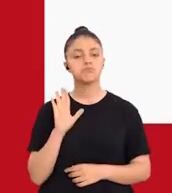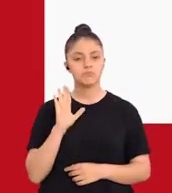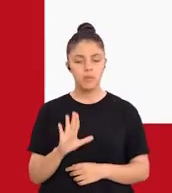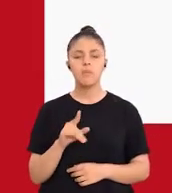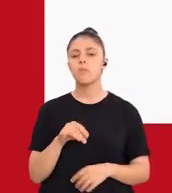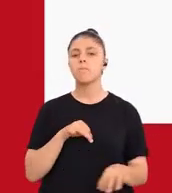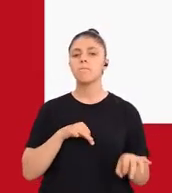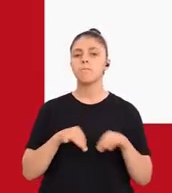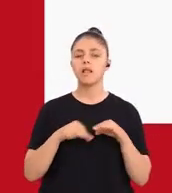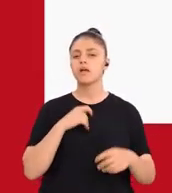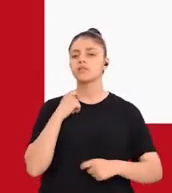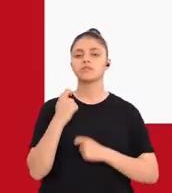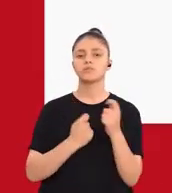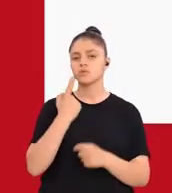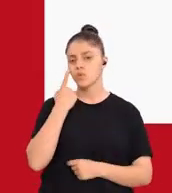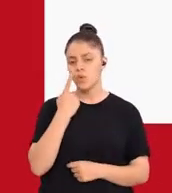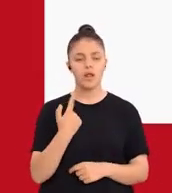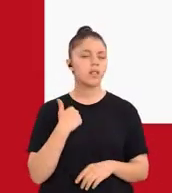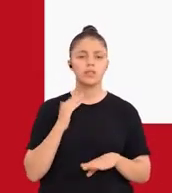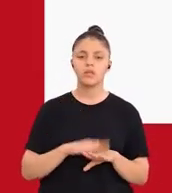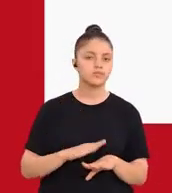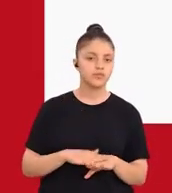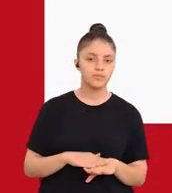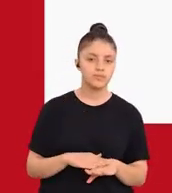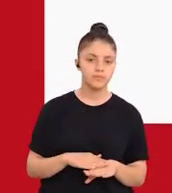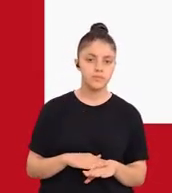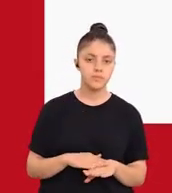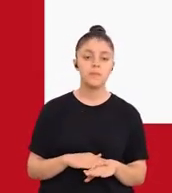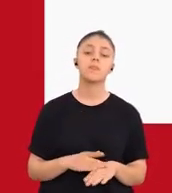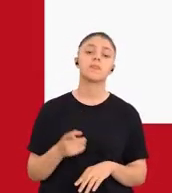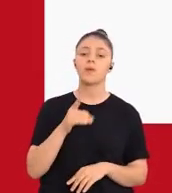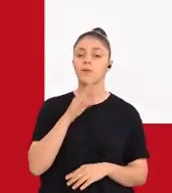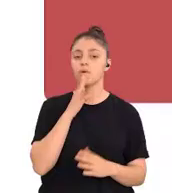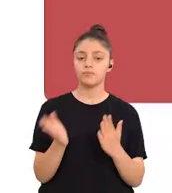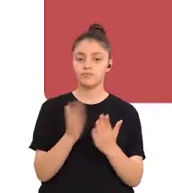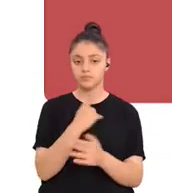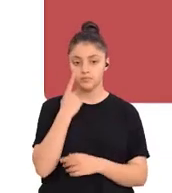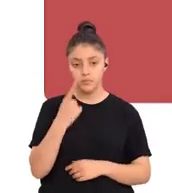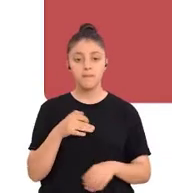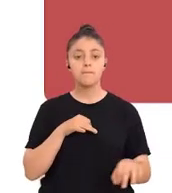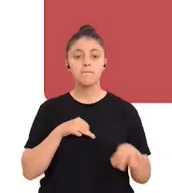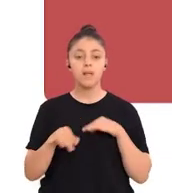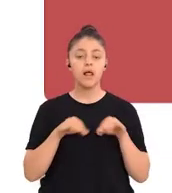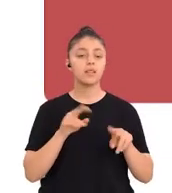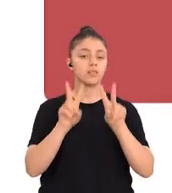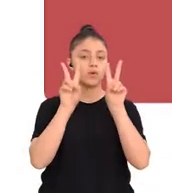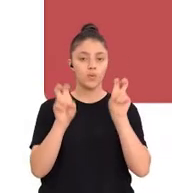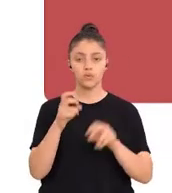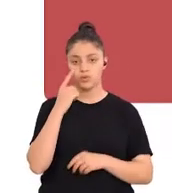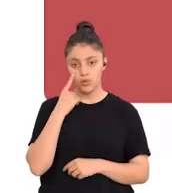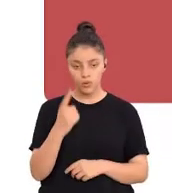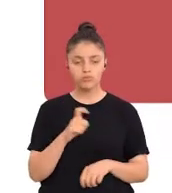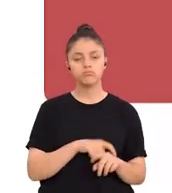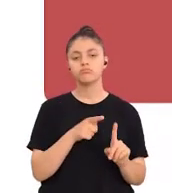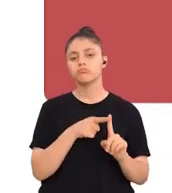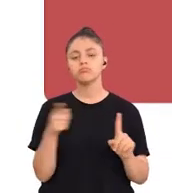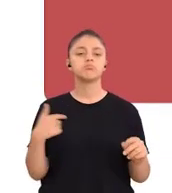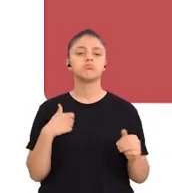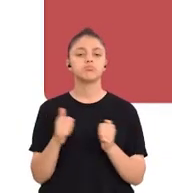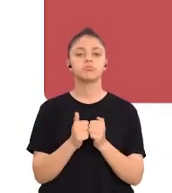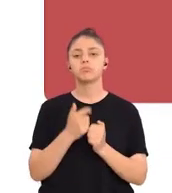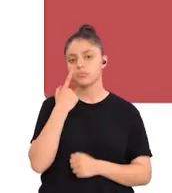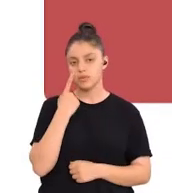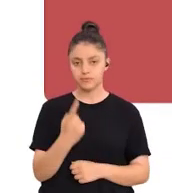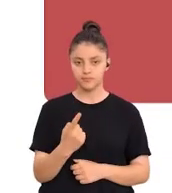Peki planlama aşamasında ne yapacağız? Bir sonraki slide'da planlamayla ilgili süreci